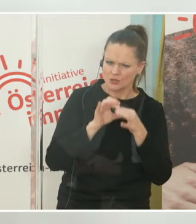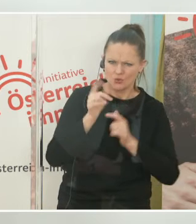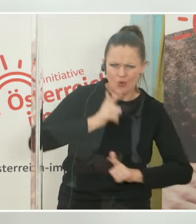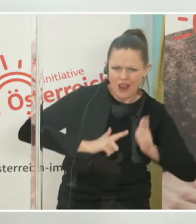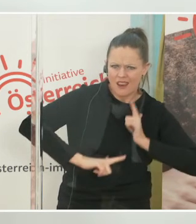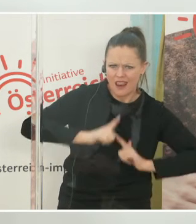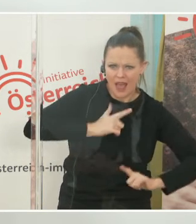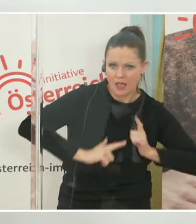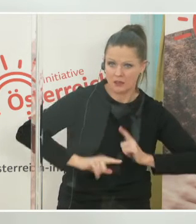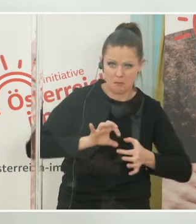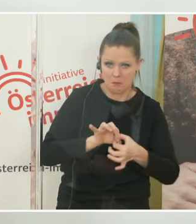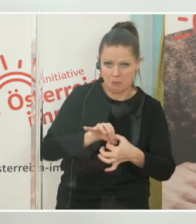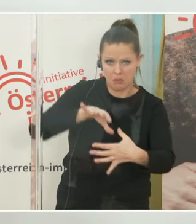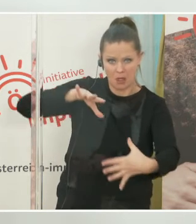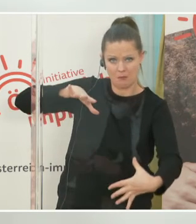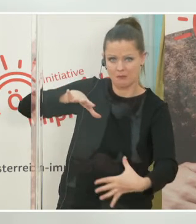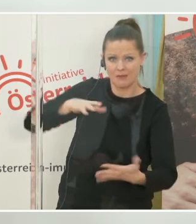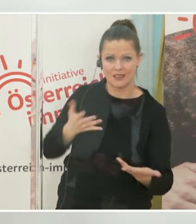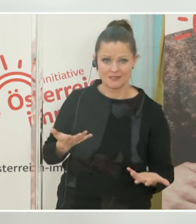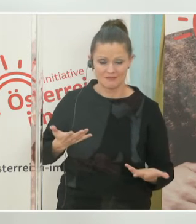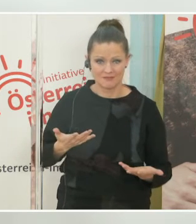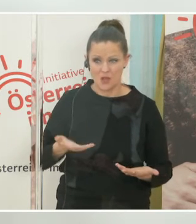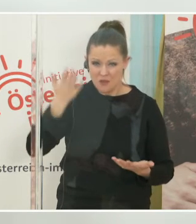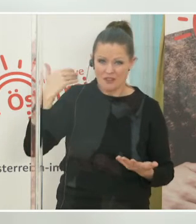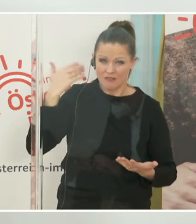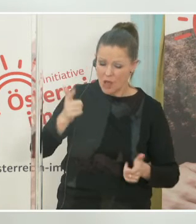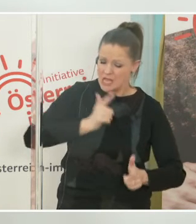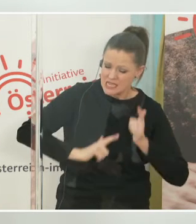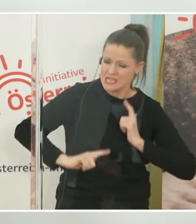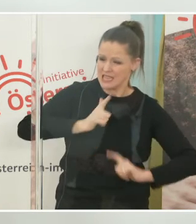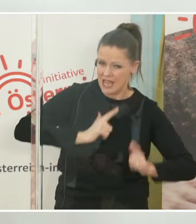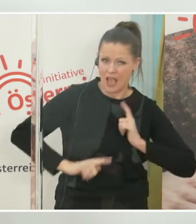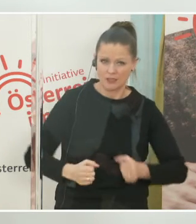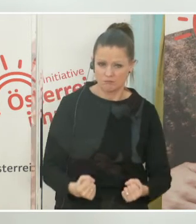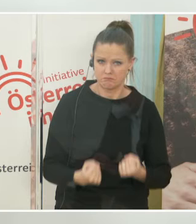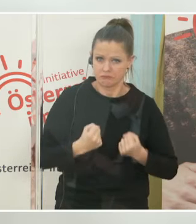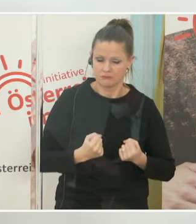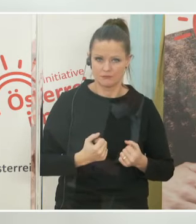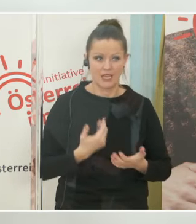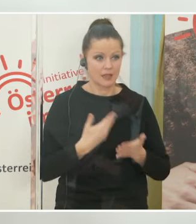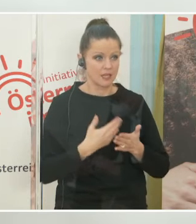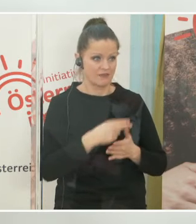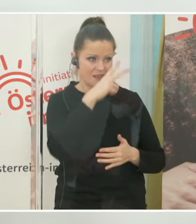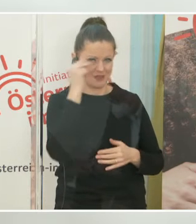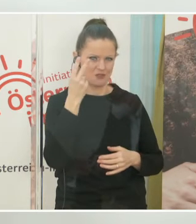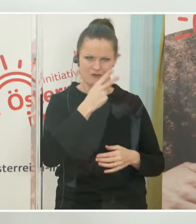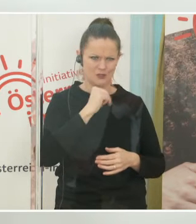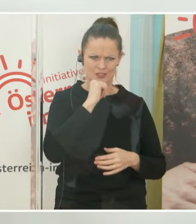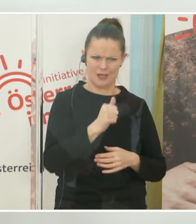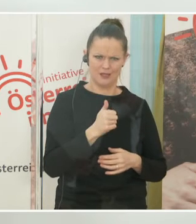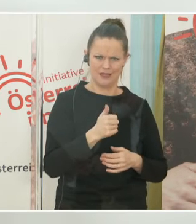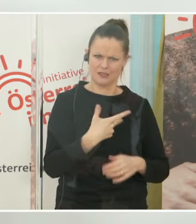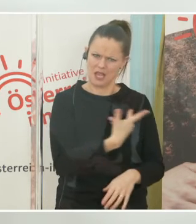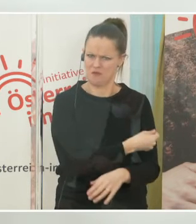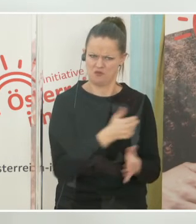Leid, das sie verursacht haben. Es verstehen daher viele Menschen nicht mehr die Notwendigkeit, warum sie